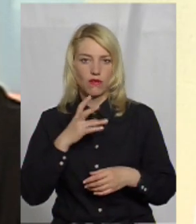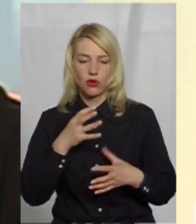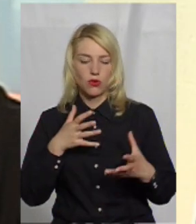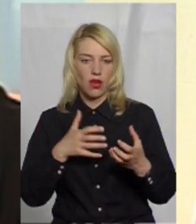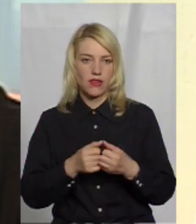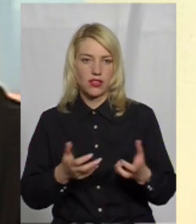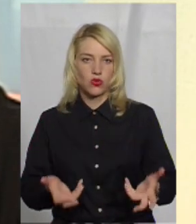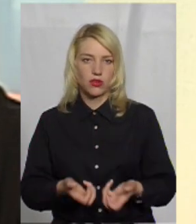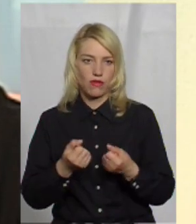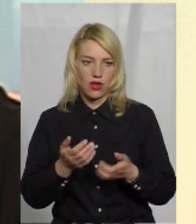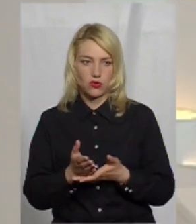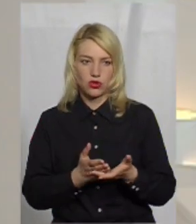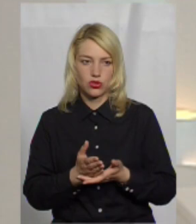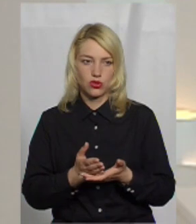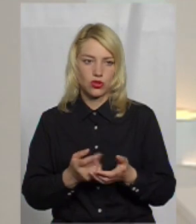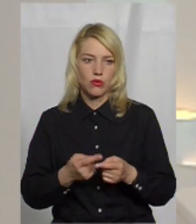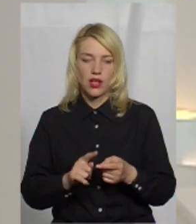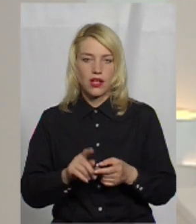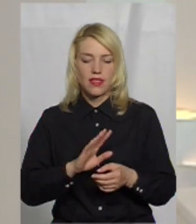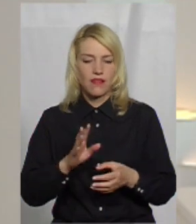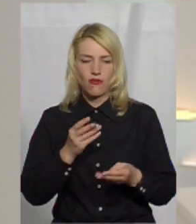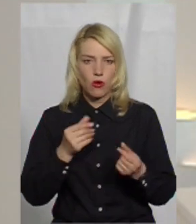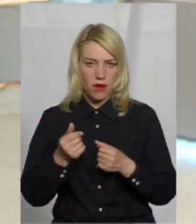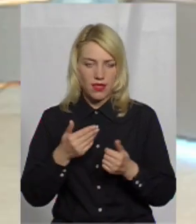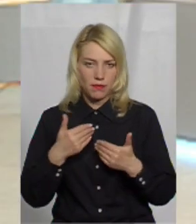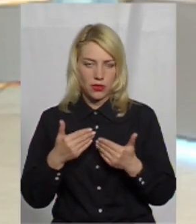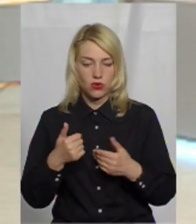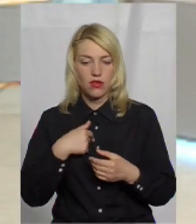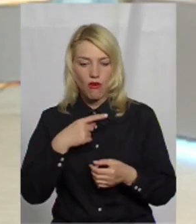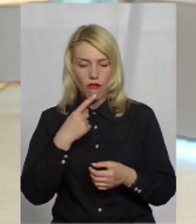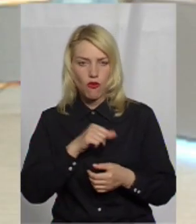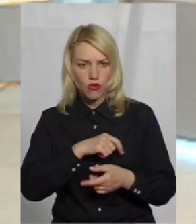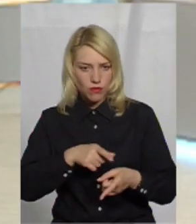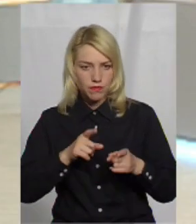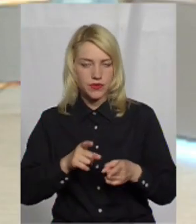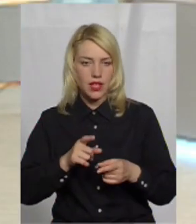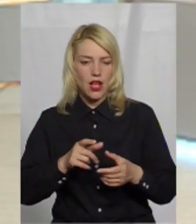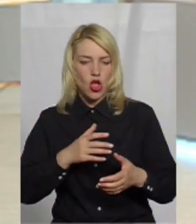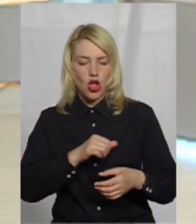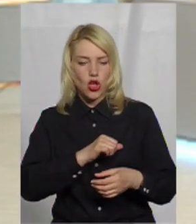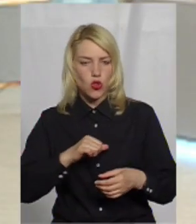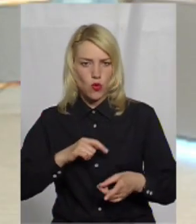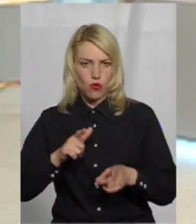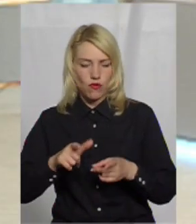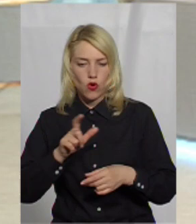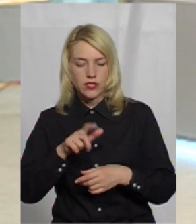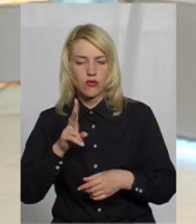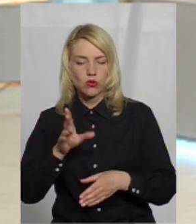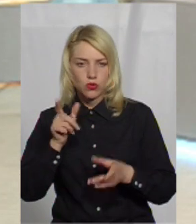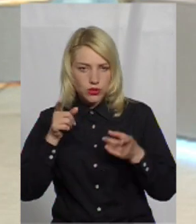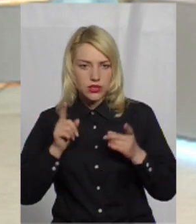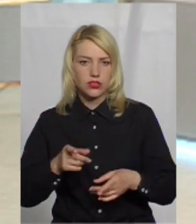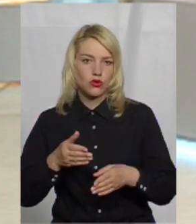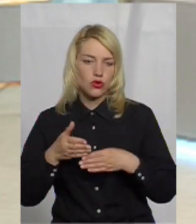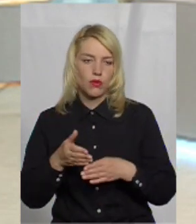аварійну рятувальну службу, тому що вона прийшла атестація. А я говорю про тих добровольців, які будуть допомагати. І мої колеги